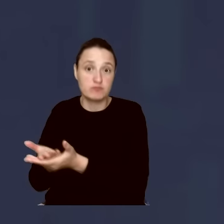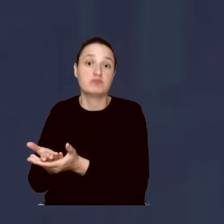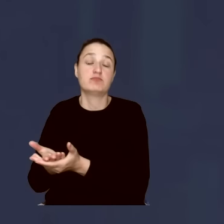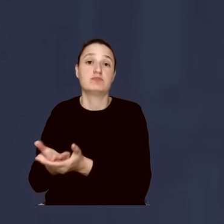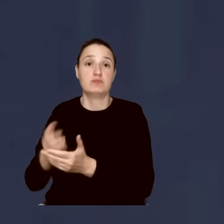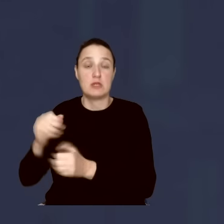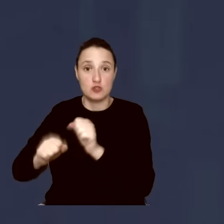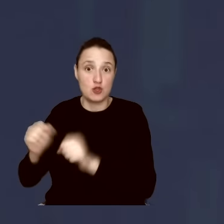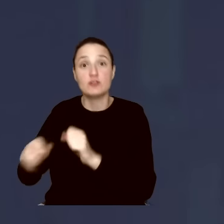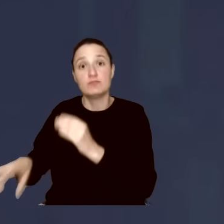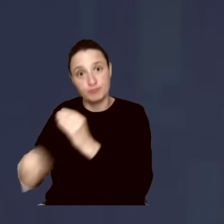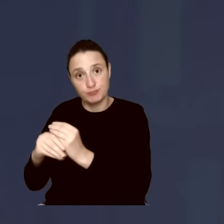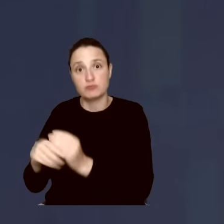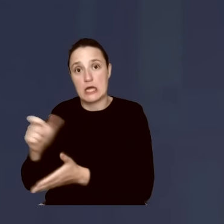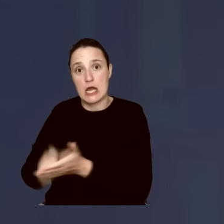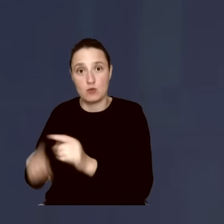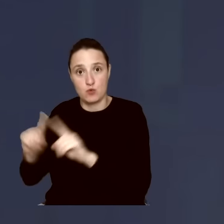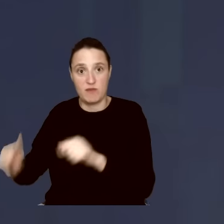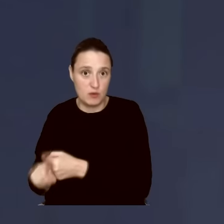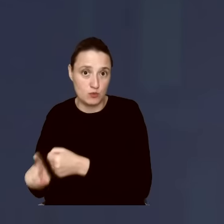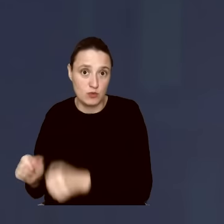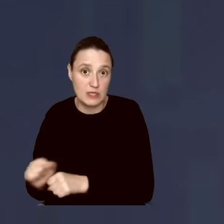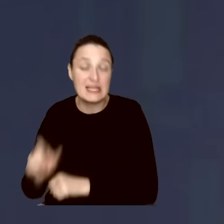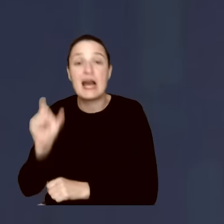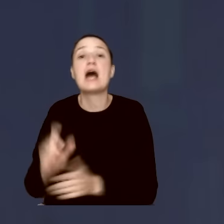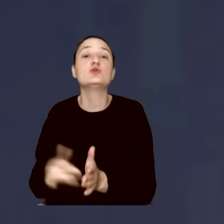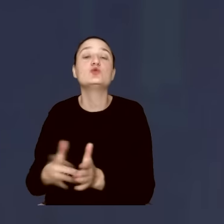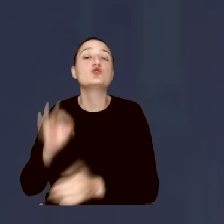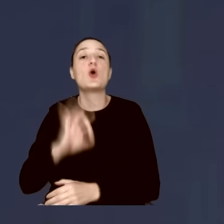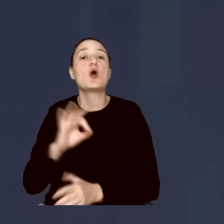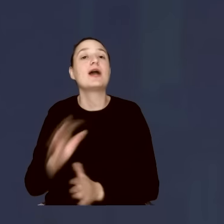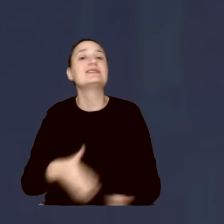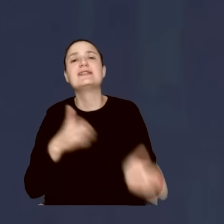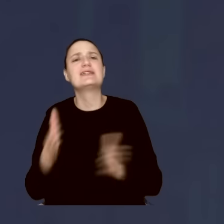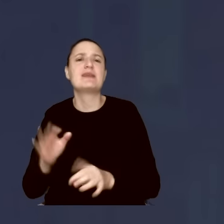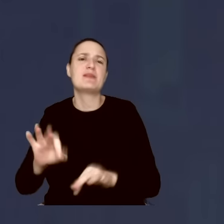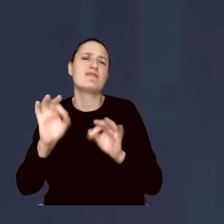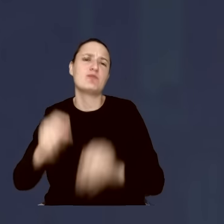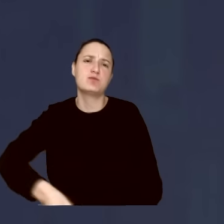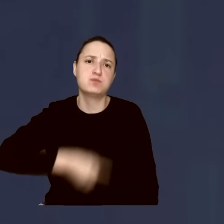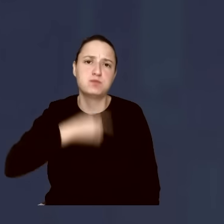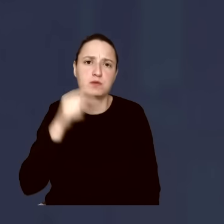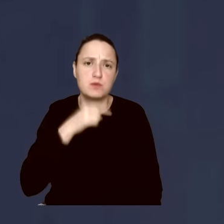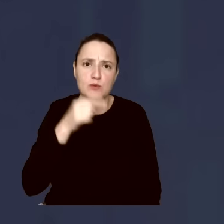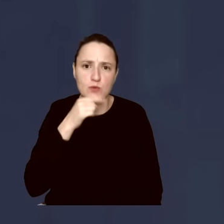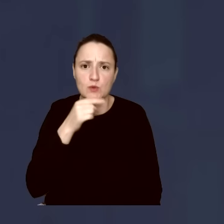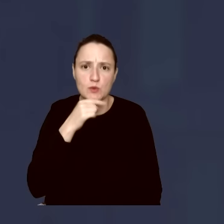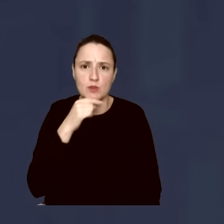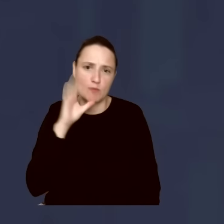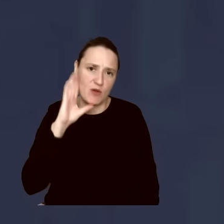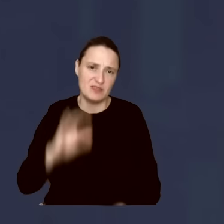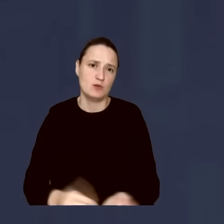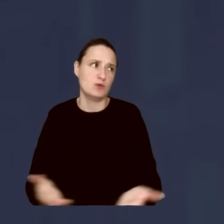rachunki, a Tusk przy okazji kolejnych wyborów łże. Powtórzę to tak, że